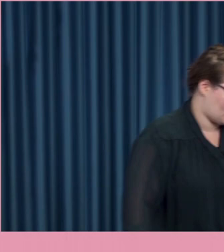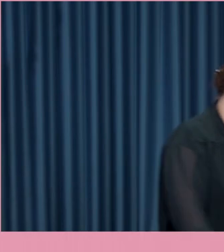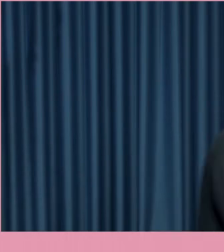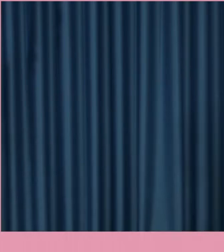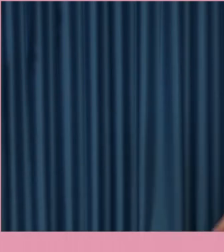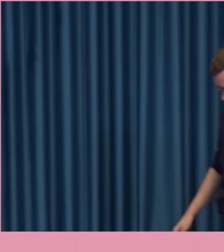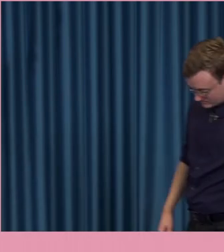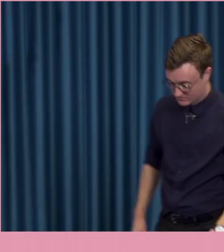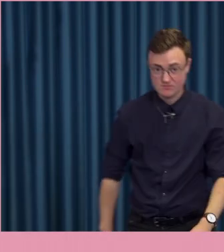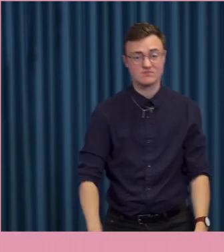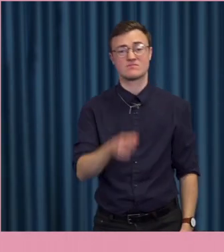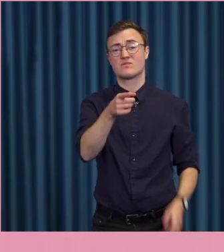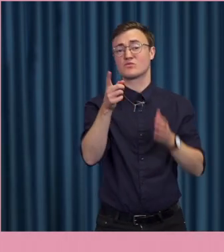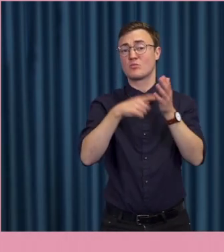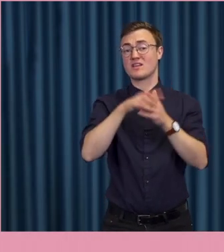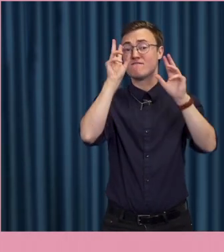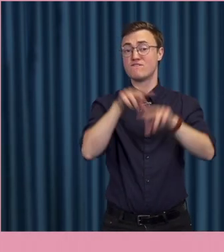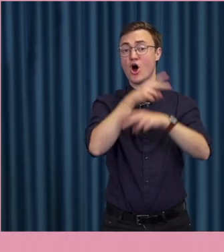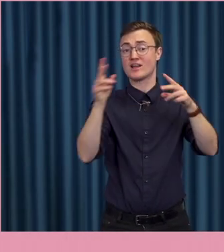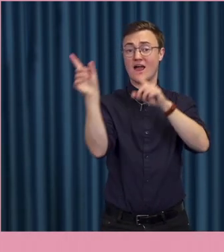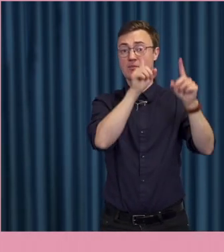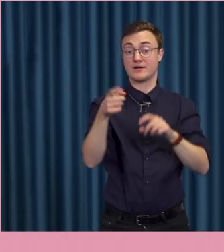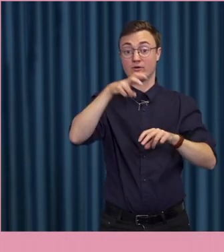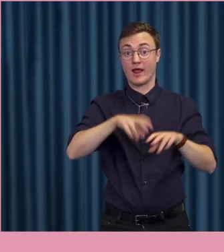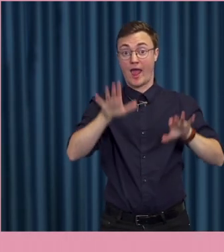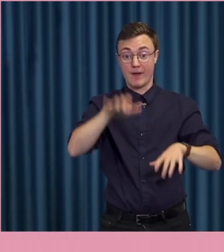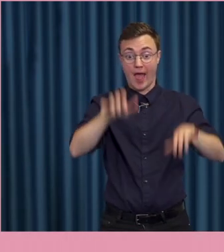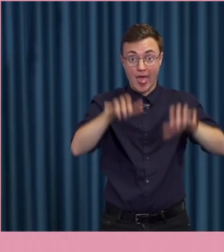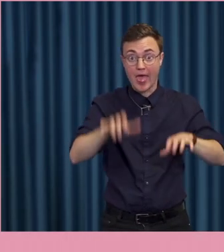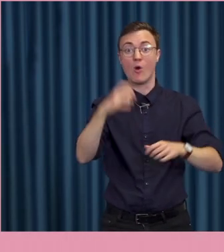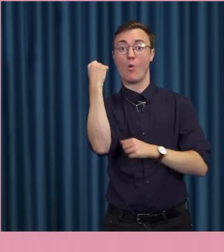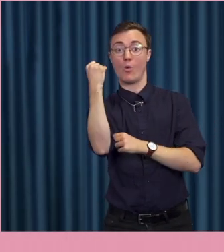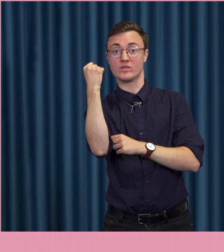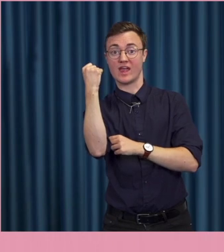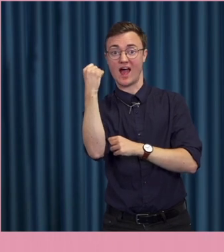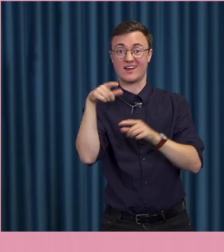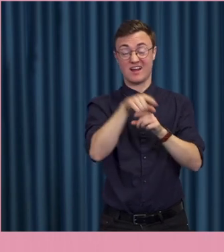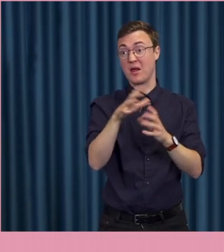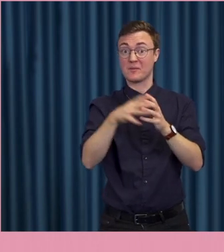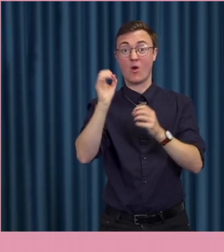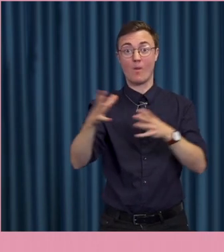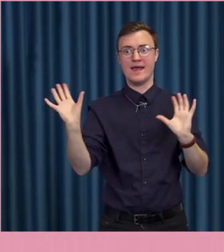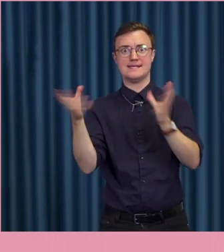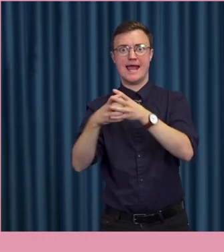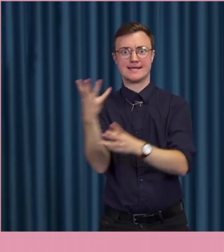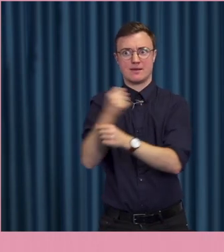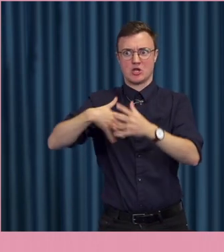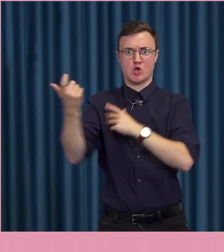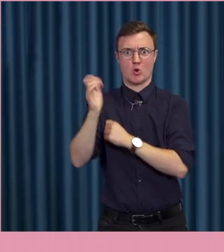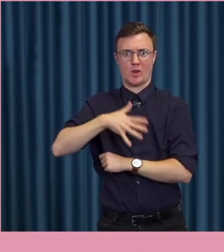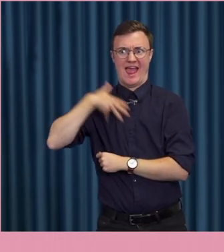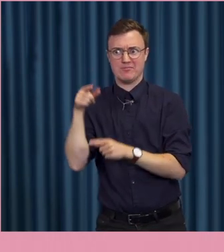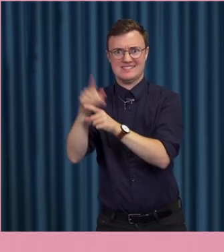och hotar på nätet och då har det en mer straffavskräckande effekt än om det är gäng kriminella som gör något hemskt. Eller